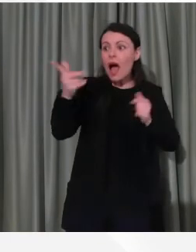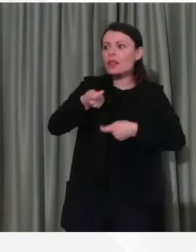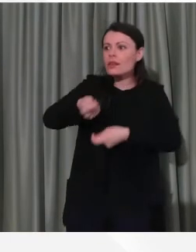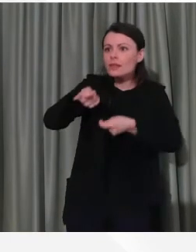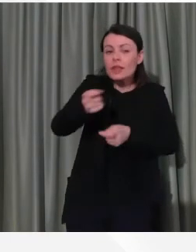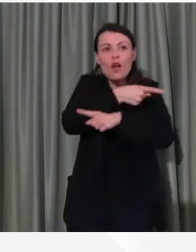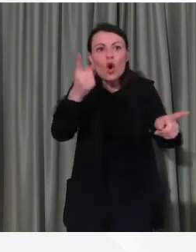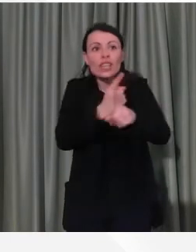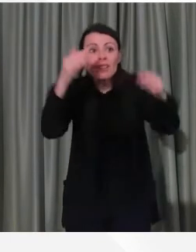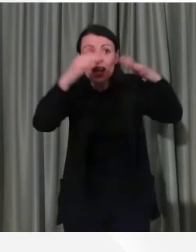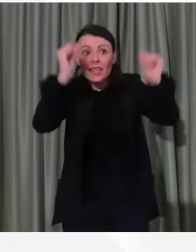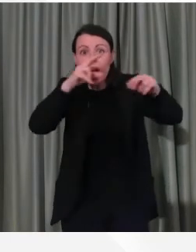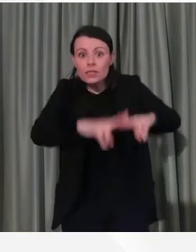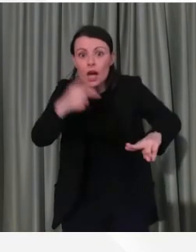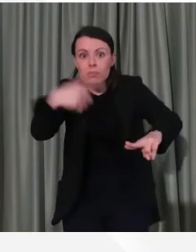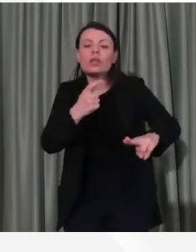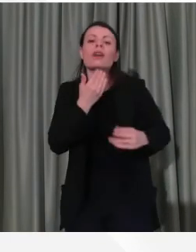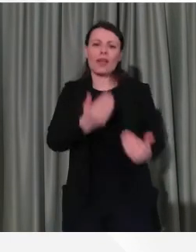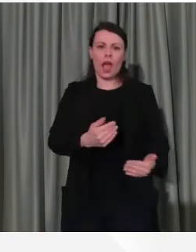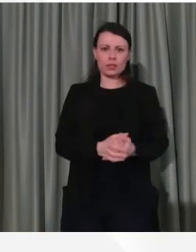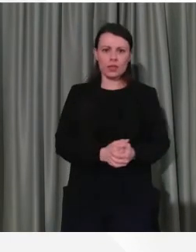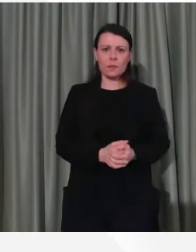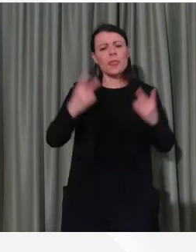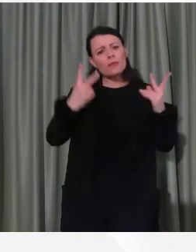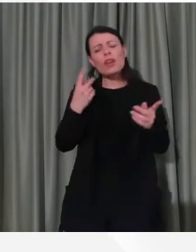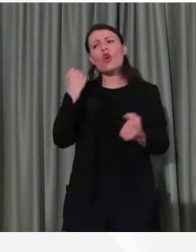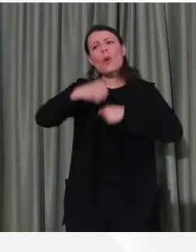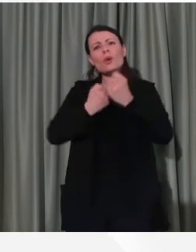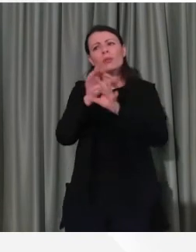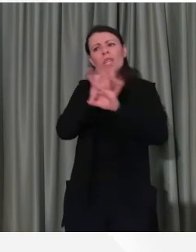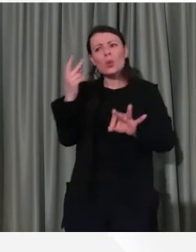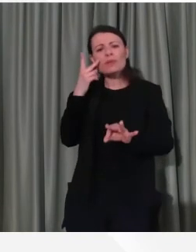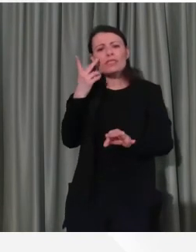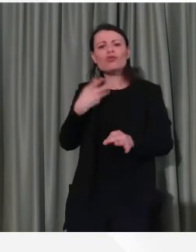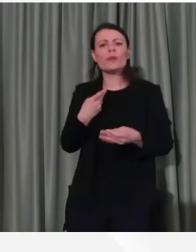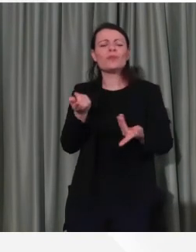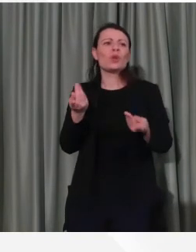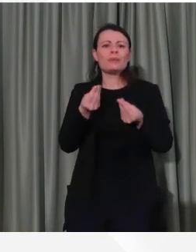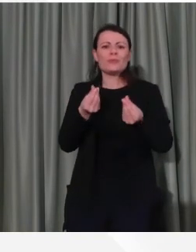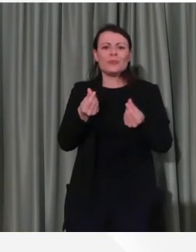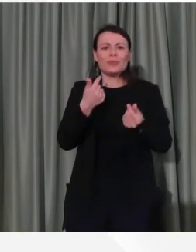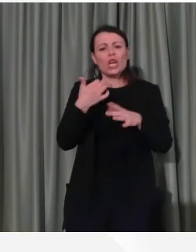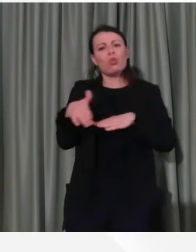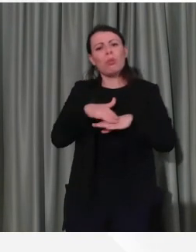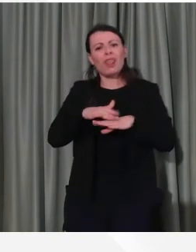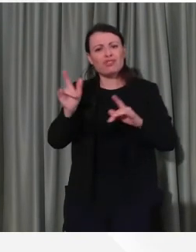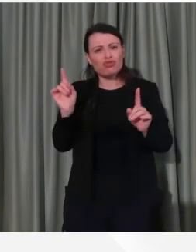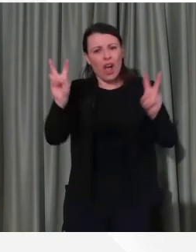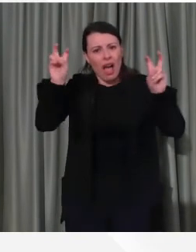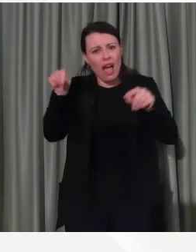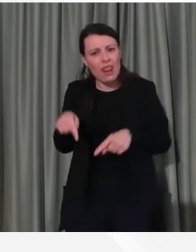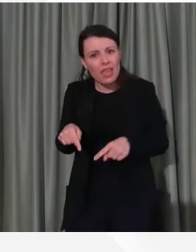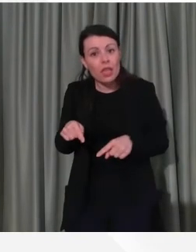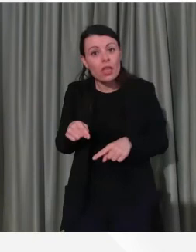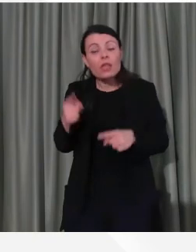Ecco, c'è ancora qualche comportamento superficiale, lo ripetiamo ancora, questo comportamento superficiale rischia